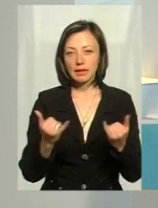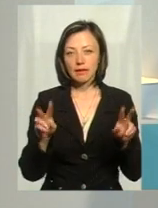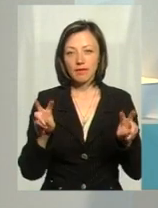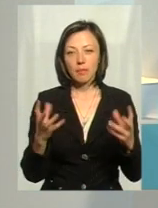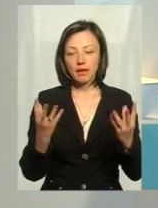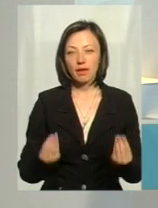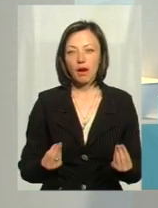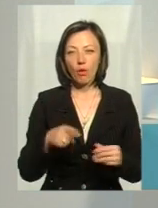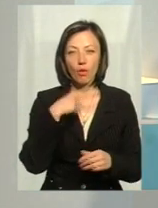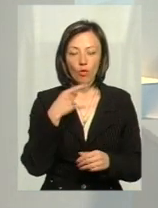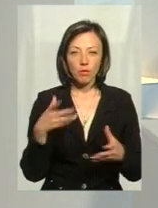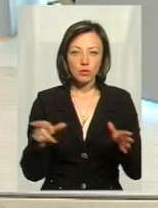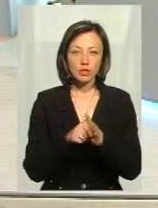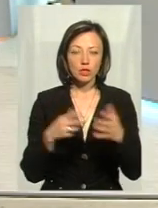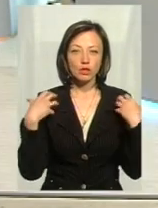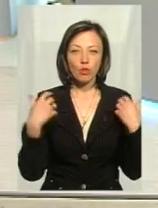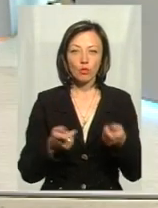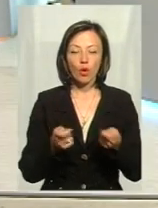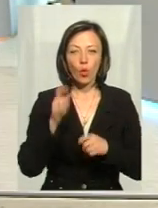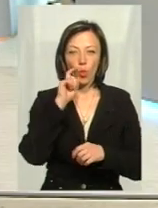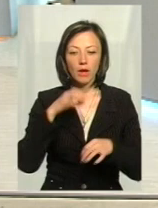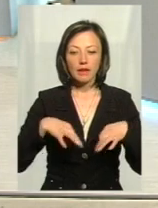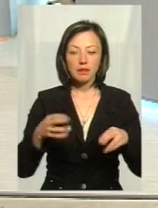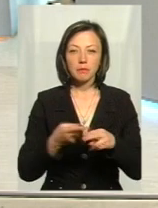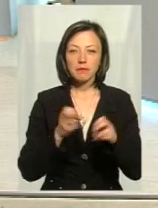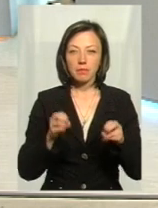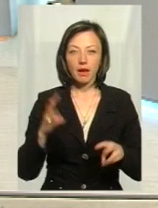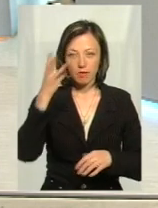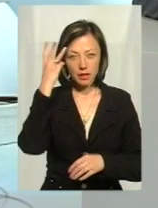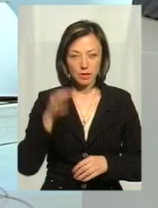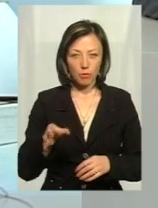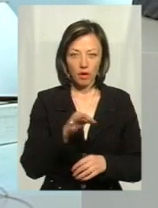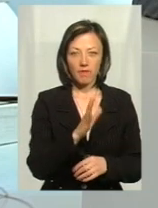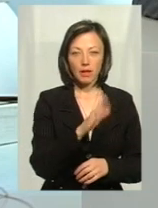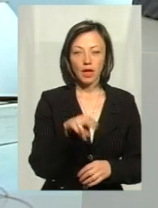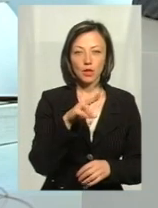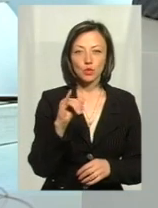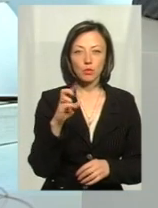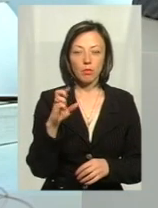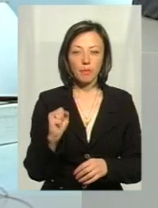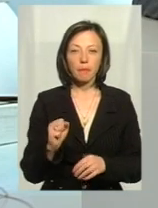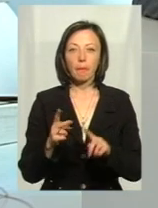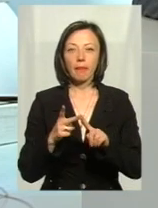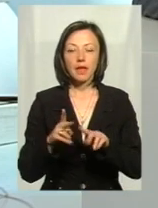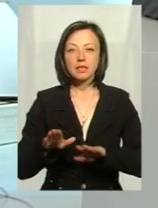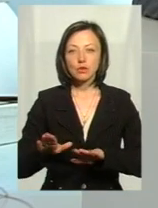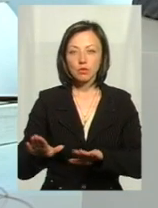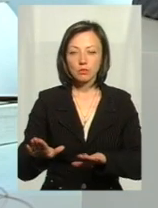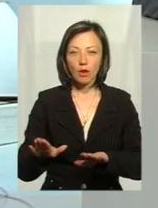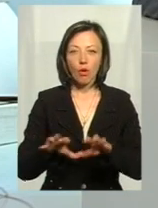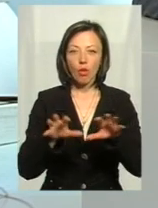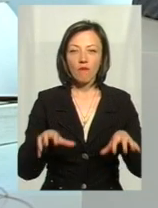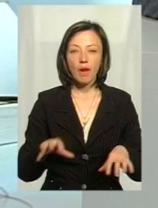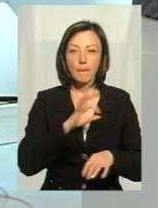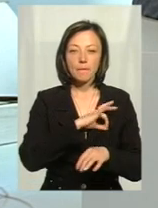темі дня говоримо з начальником управління Укртрансбезпеки у Хмельницькій області Віталієм Дзюбою та заступником голови профсоюзу